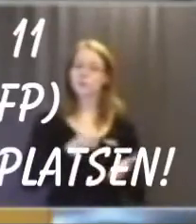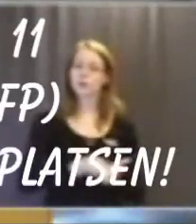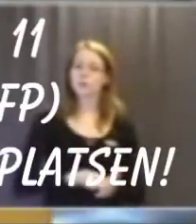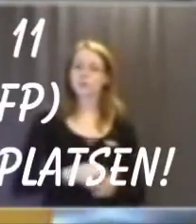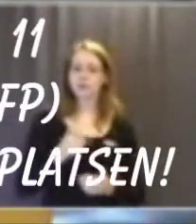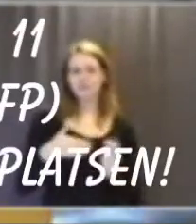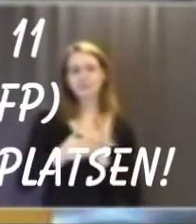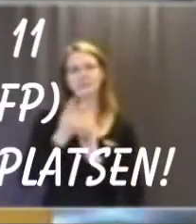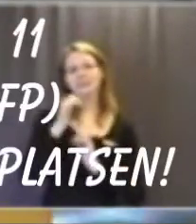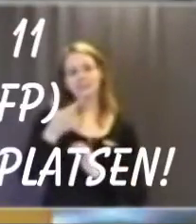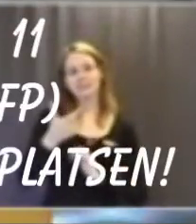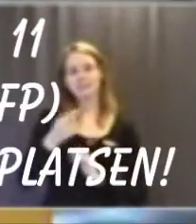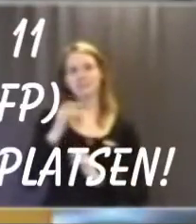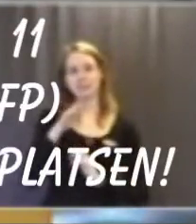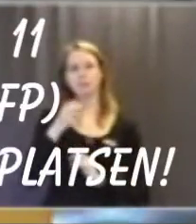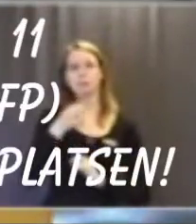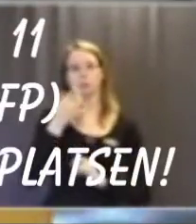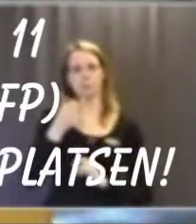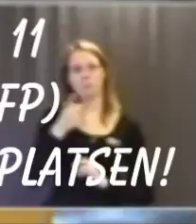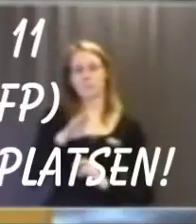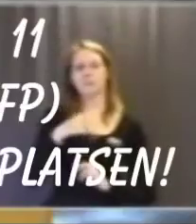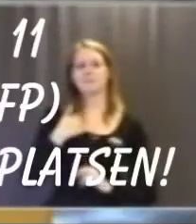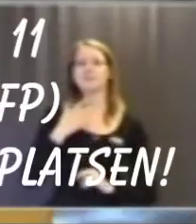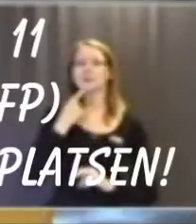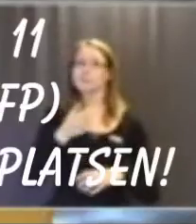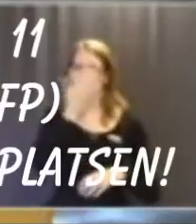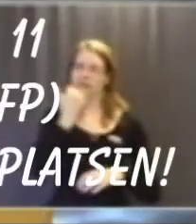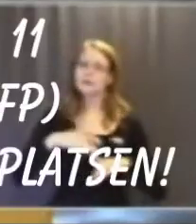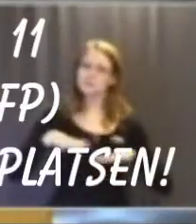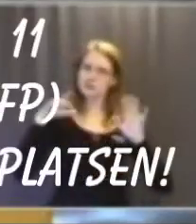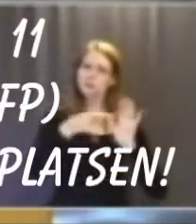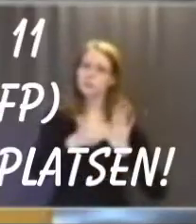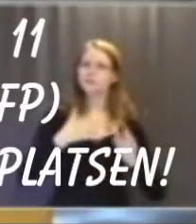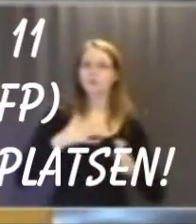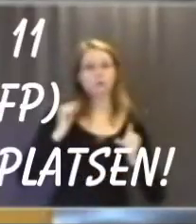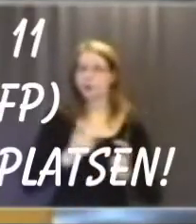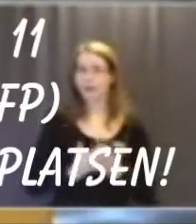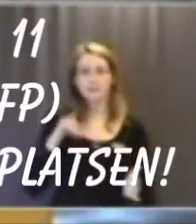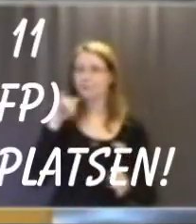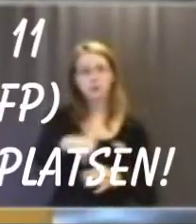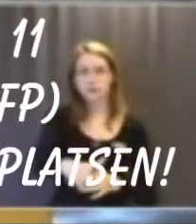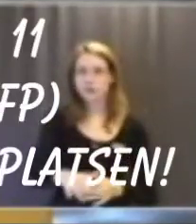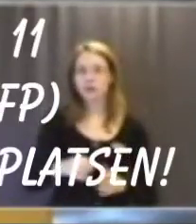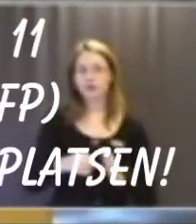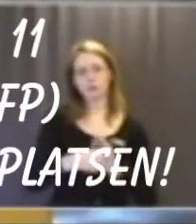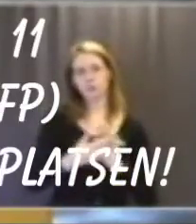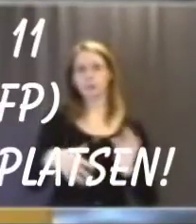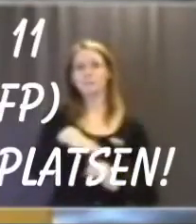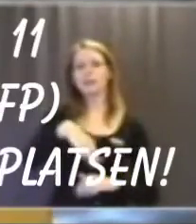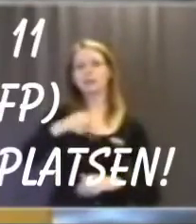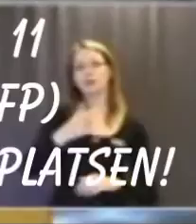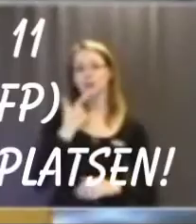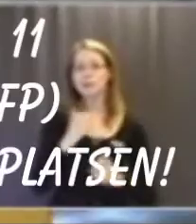Till Kenneth Kimbom vill jag säga så här att man kan ha respekt för de som anser att man inte ska flyga överhuvudtaget och av miljöskäl avstår detta.